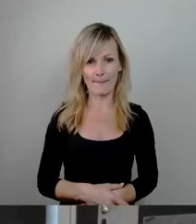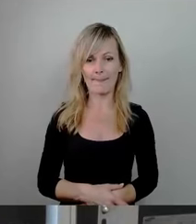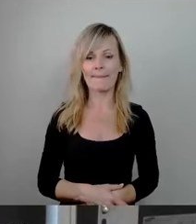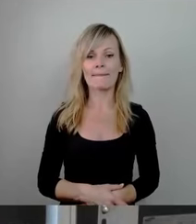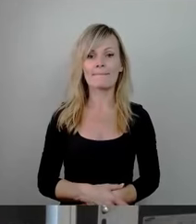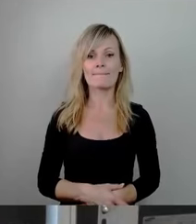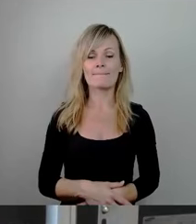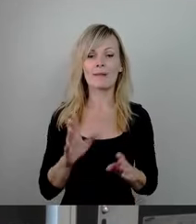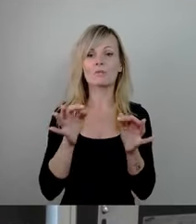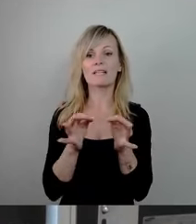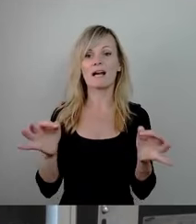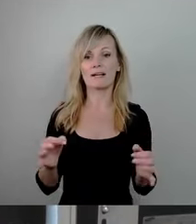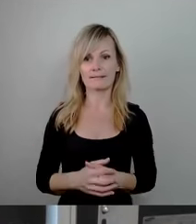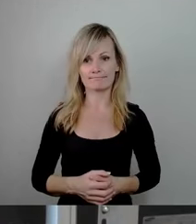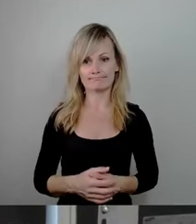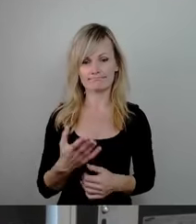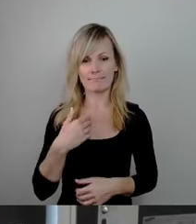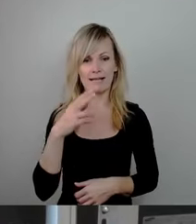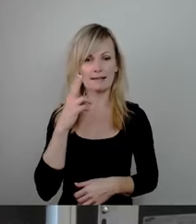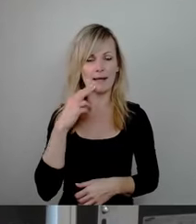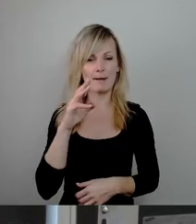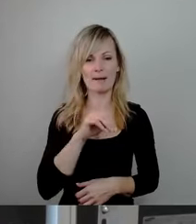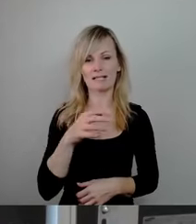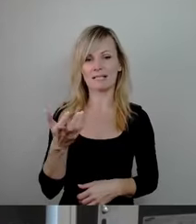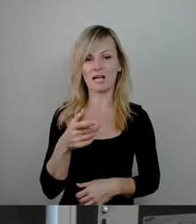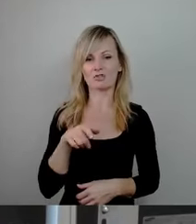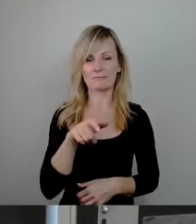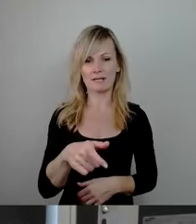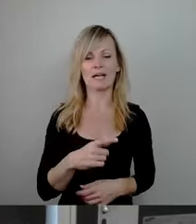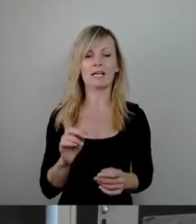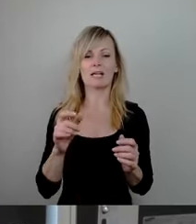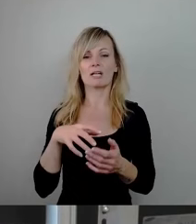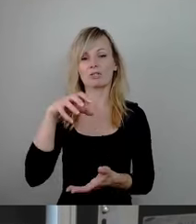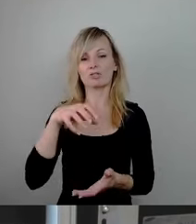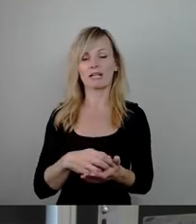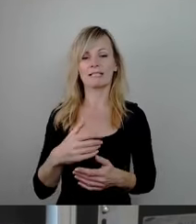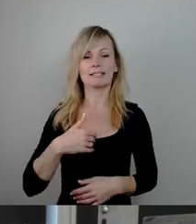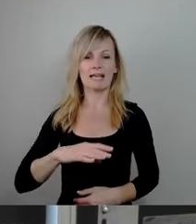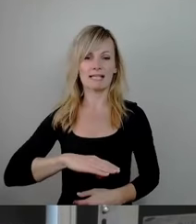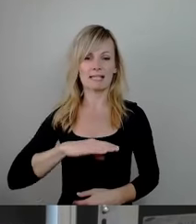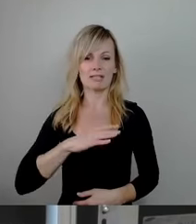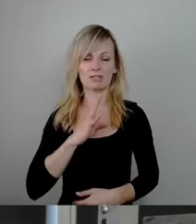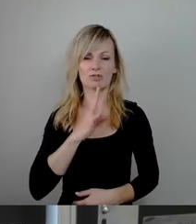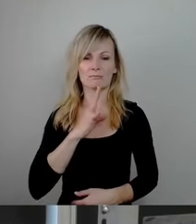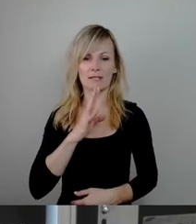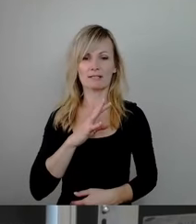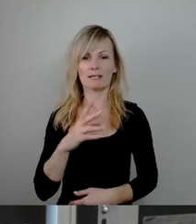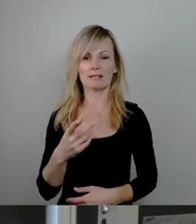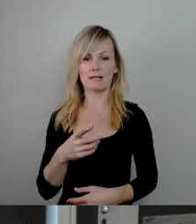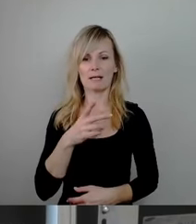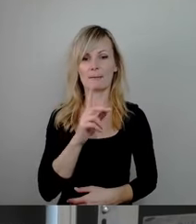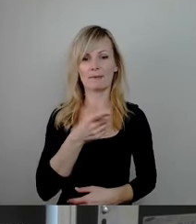Guten Tag, mein Name ist Max Aschenbach, stadtästhetischer Sprecher der PVP-Kooperation. Ein P steht für die Partei.